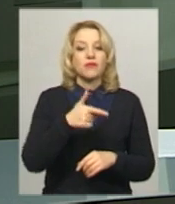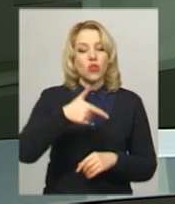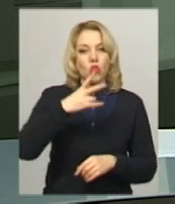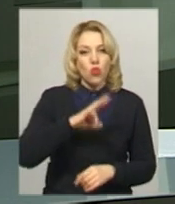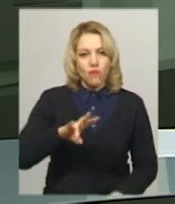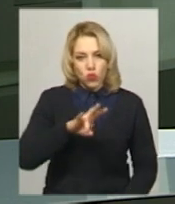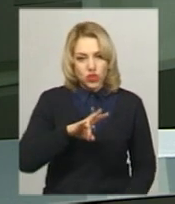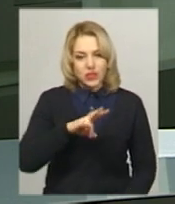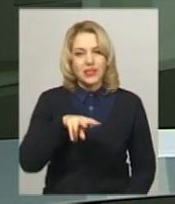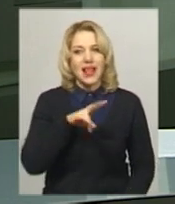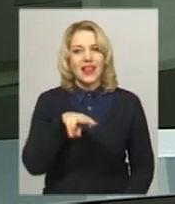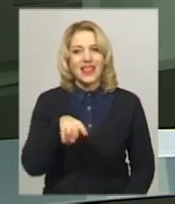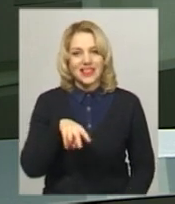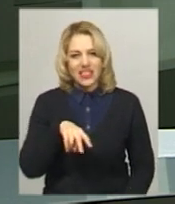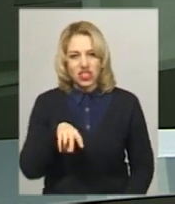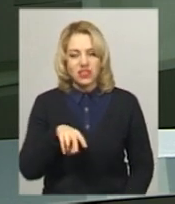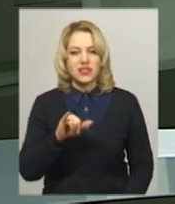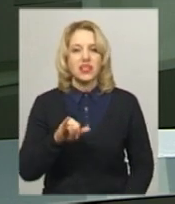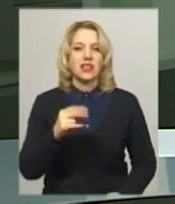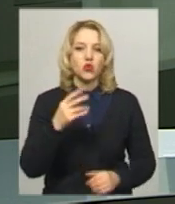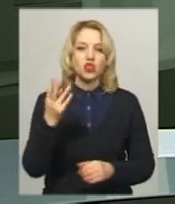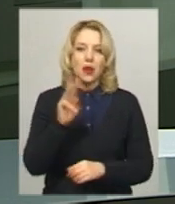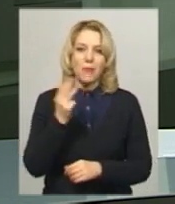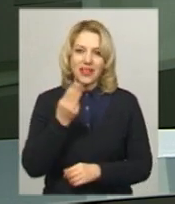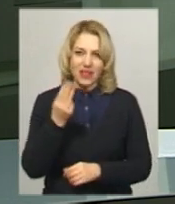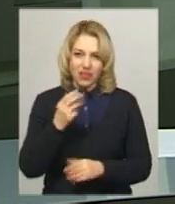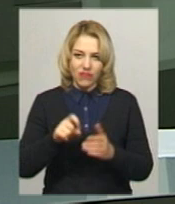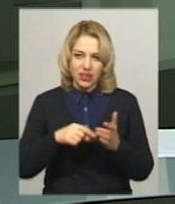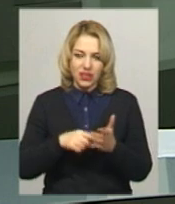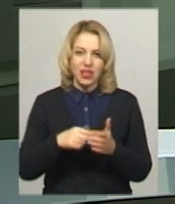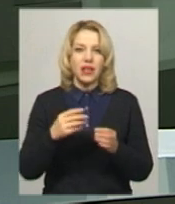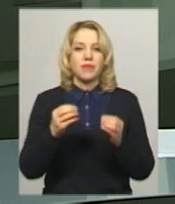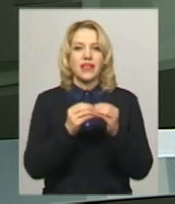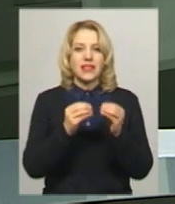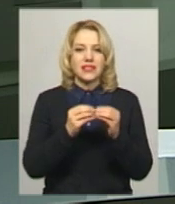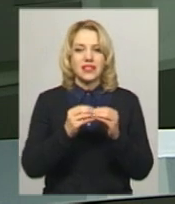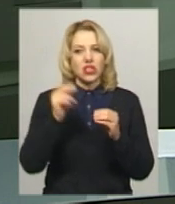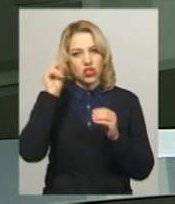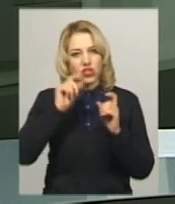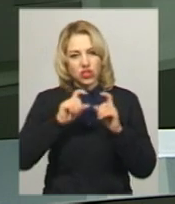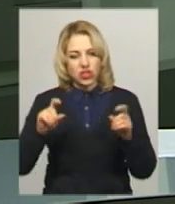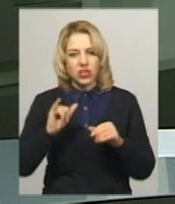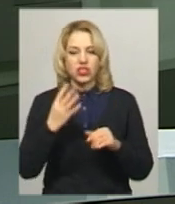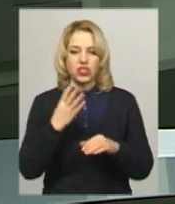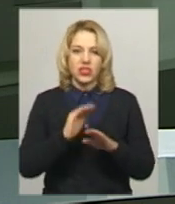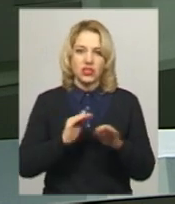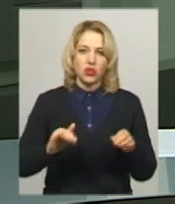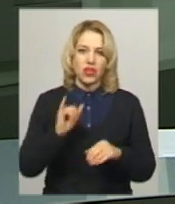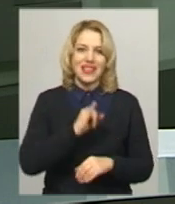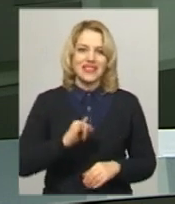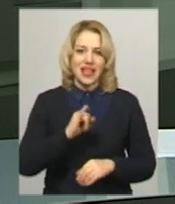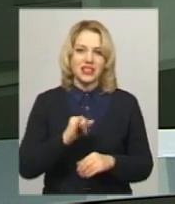Литичівський. У місті Шепетівка на вимушених канікулах – 10 шкіл та 4 садочки. В Ізяславі – 29 шкіл та 2